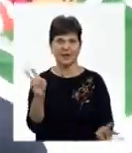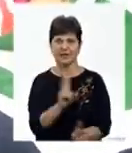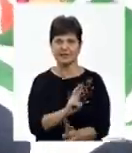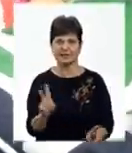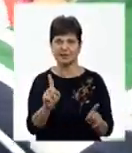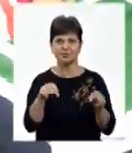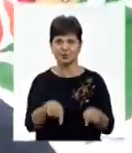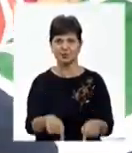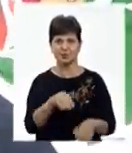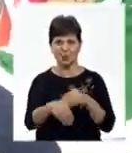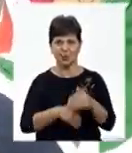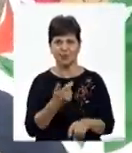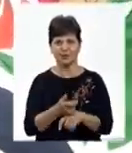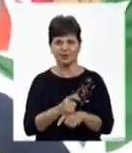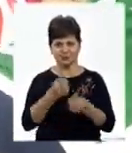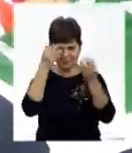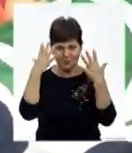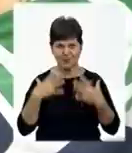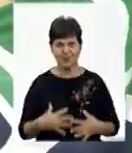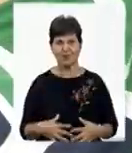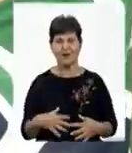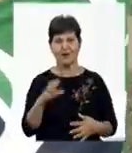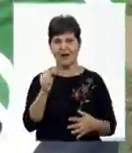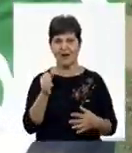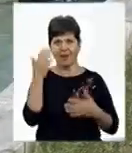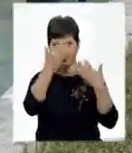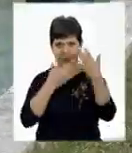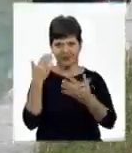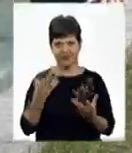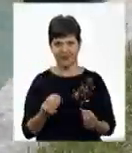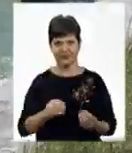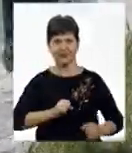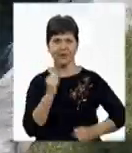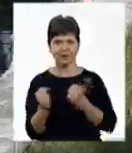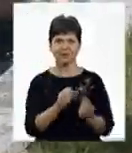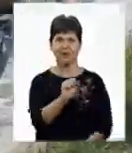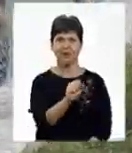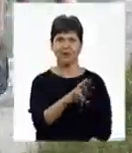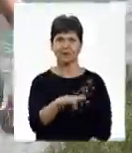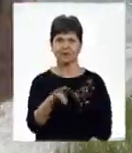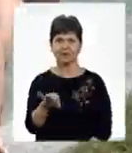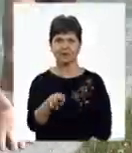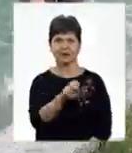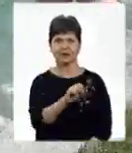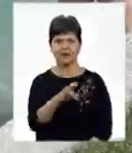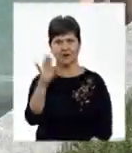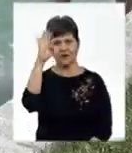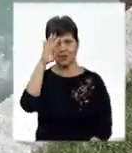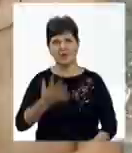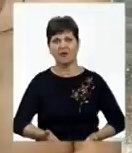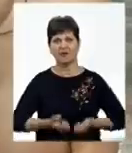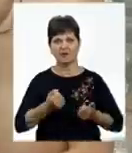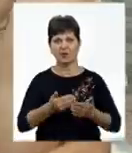окупаємося і що ми дуже мокри. Що аж полетієте з дому вийшло. Друзі Андрій та Данило кажуть, що вода рятує їх від